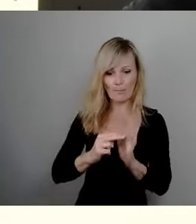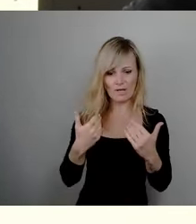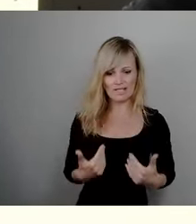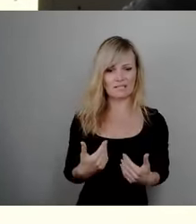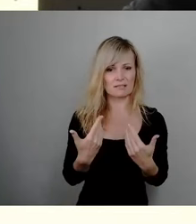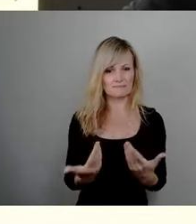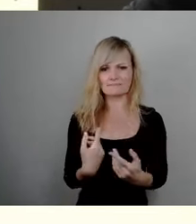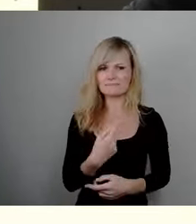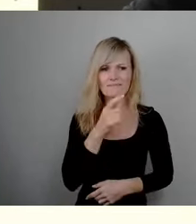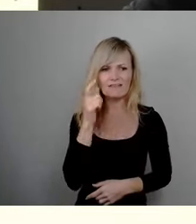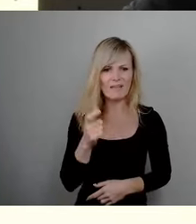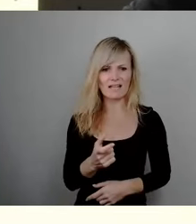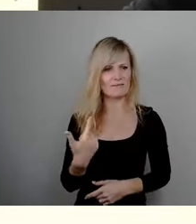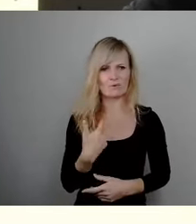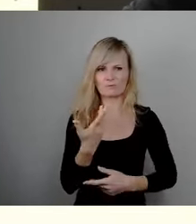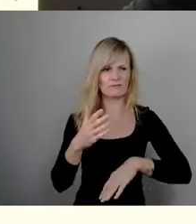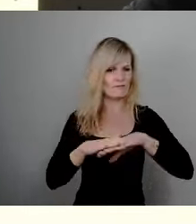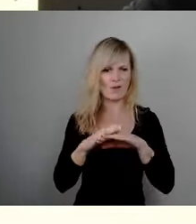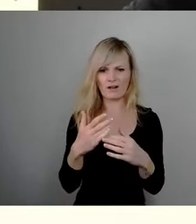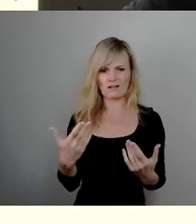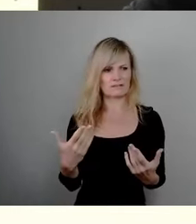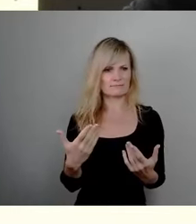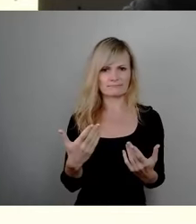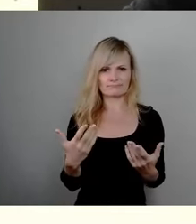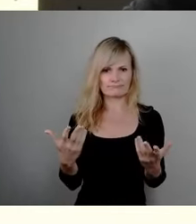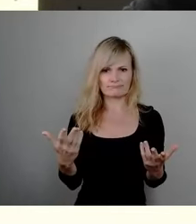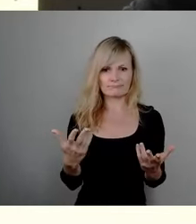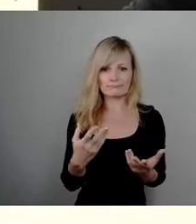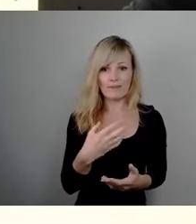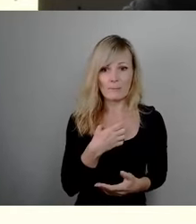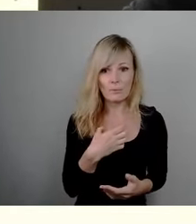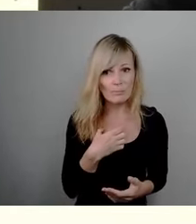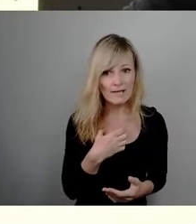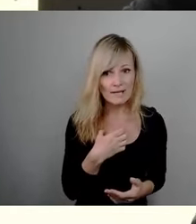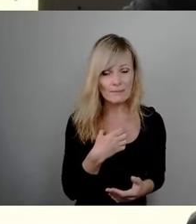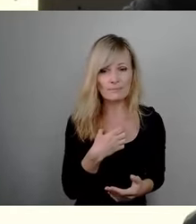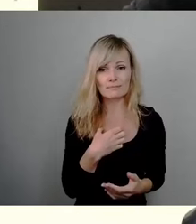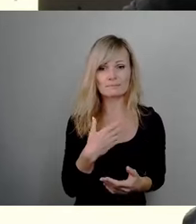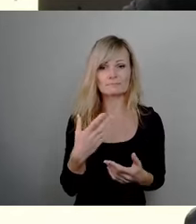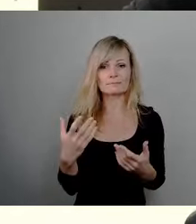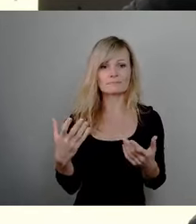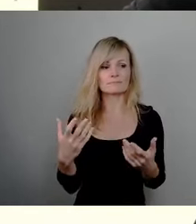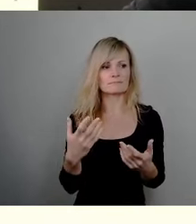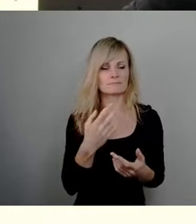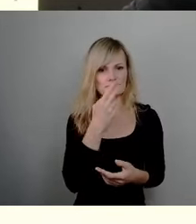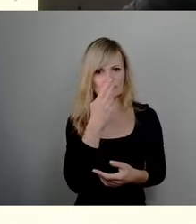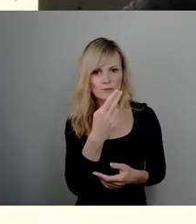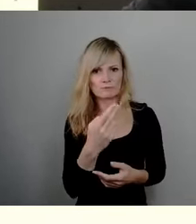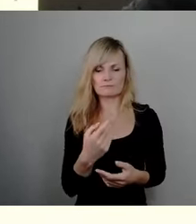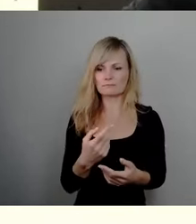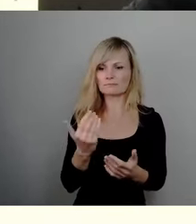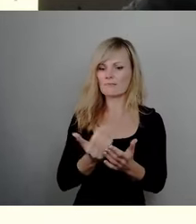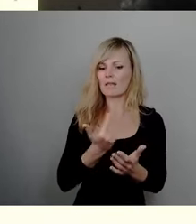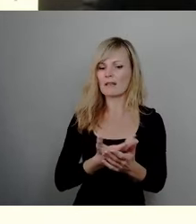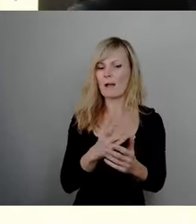verantwortungsvoll, wenn wir irgendwie ein Problem haben, dann noch irgendwie zu gucken, wie wir die Einnahmen erhöhen,